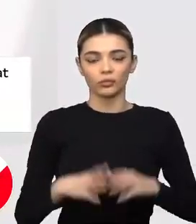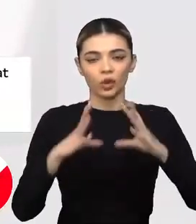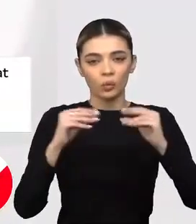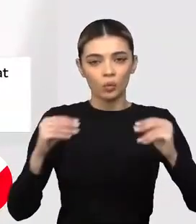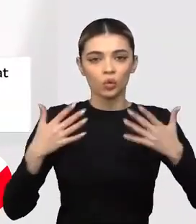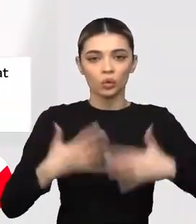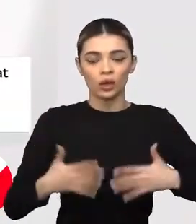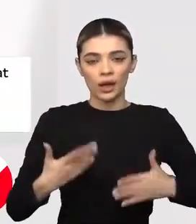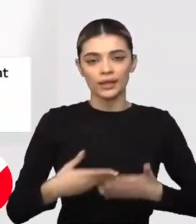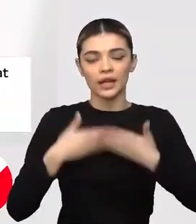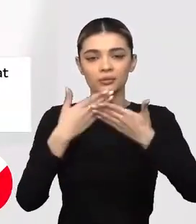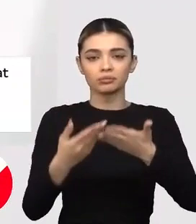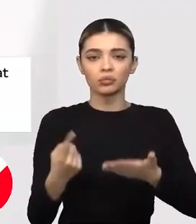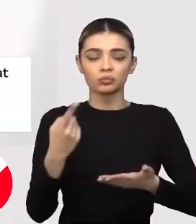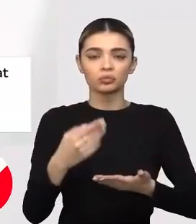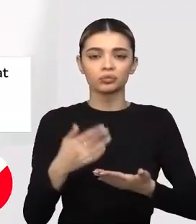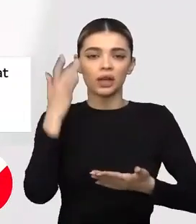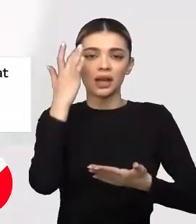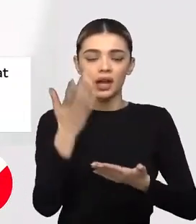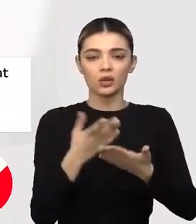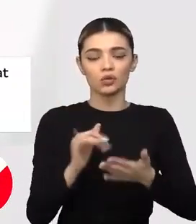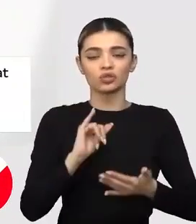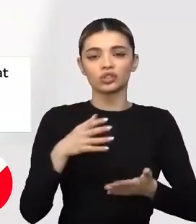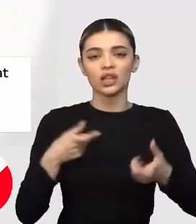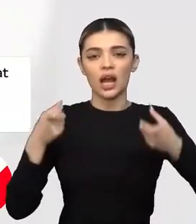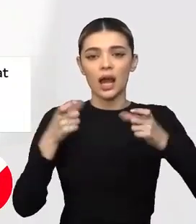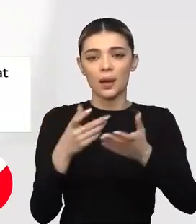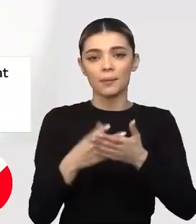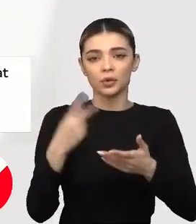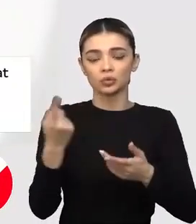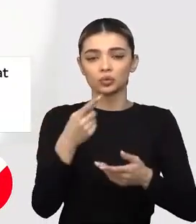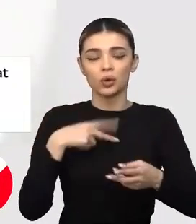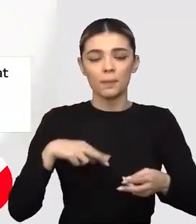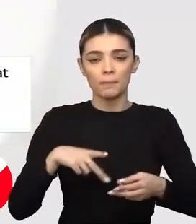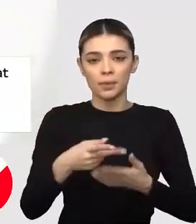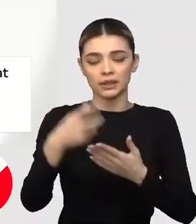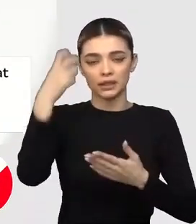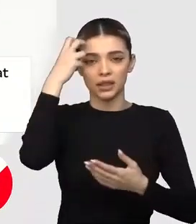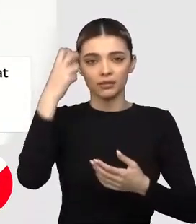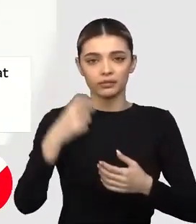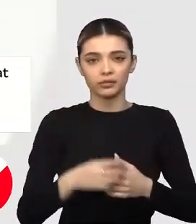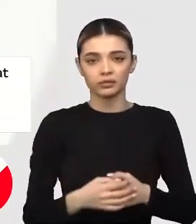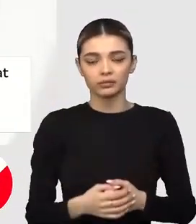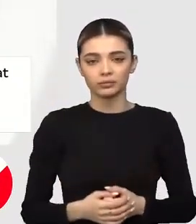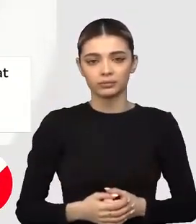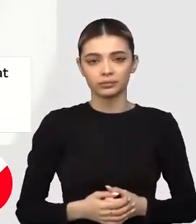Sute de ucraineni i-au omagiat pe apăratorii de la Zostal printr-un marș la Kiev